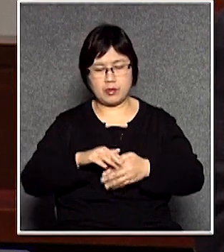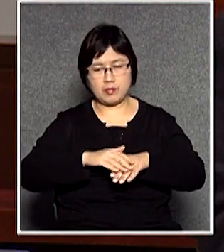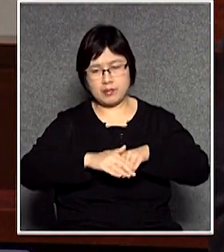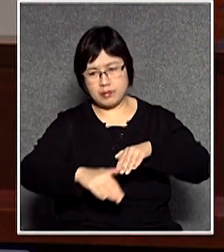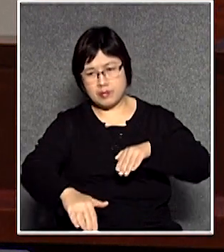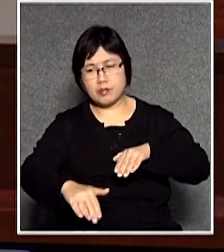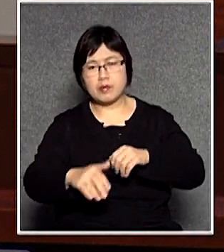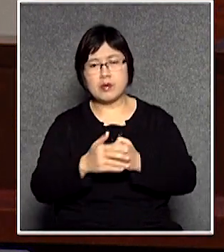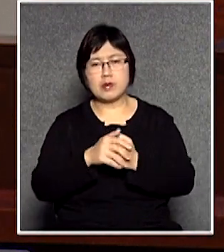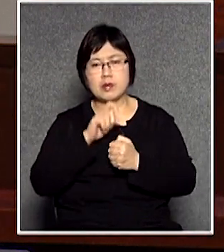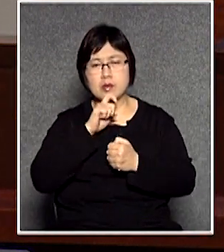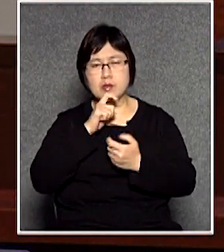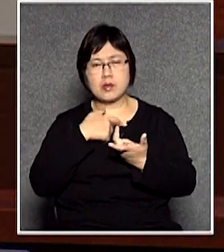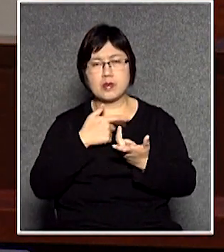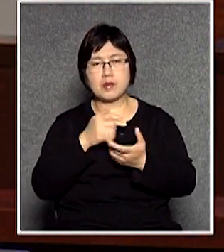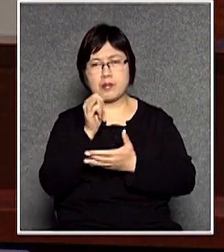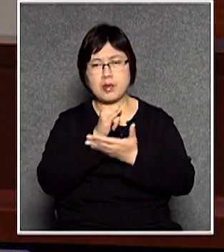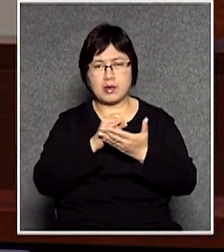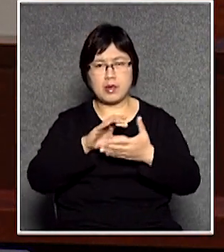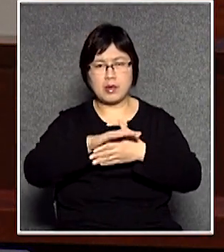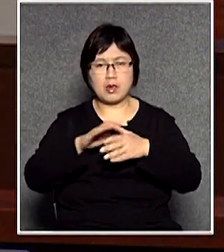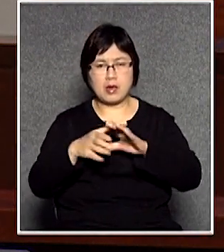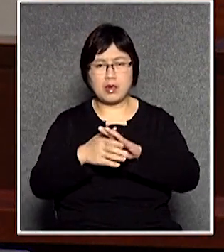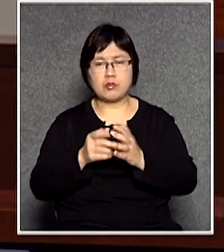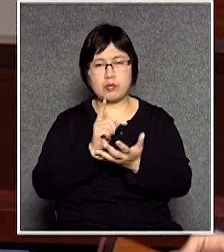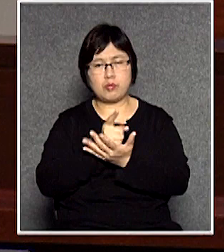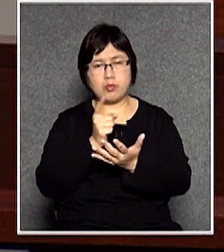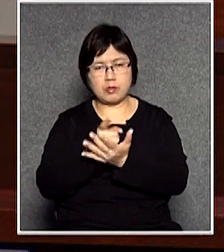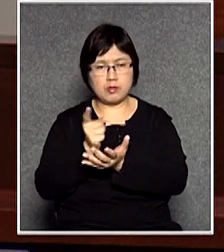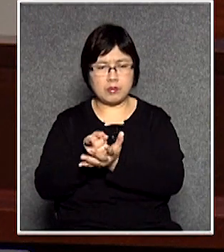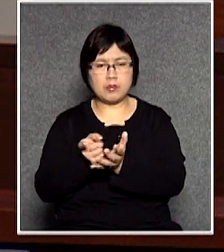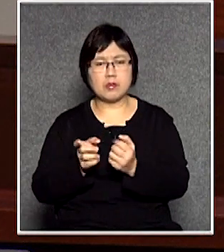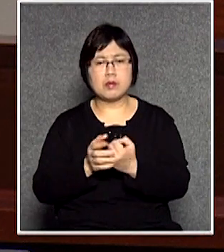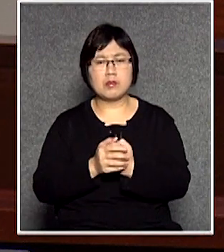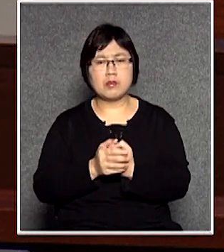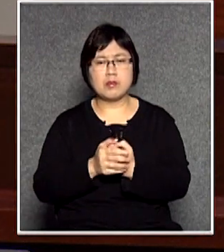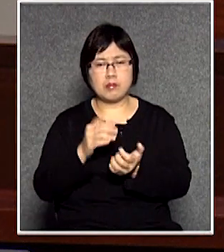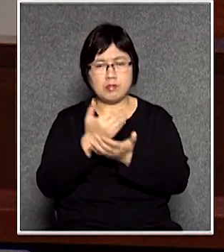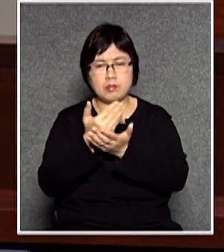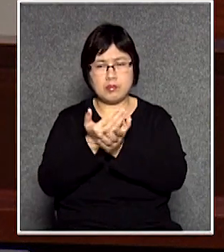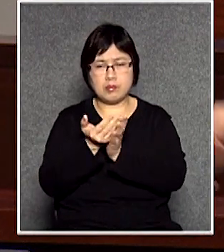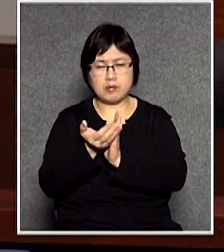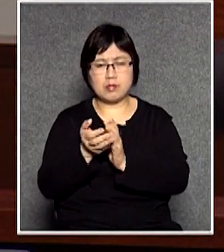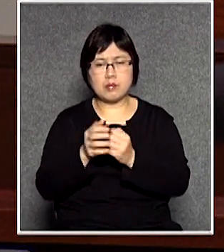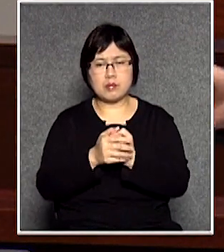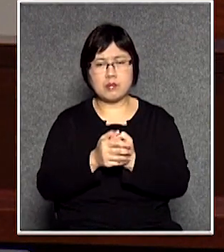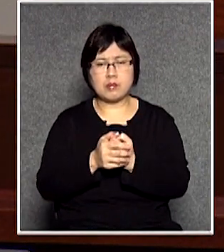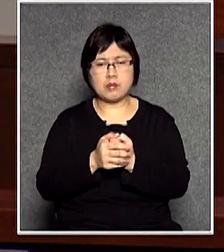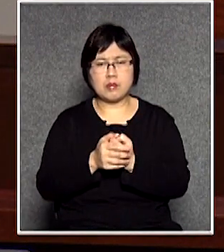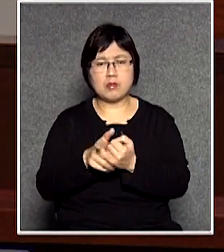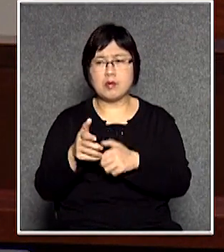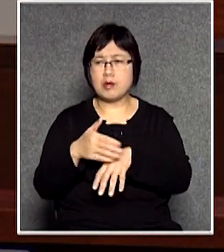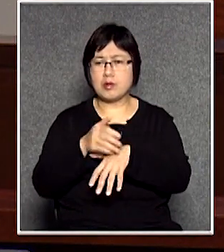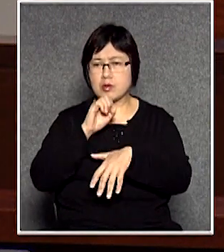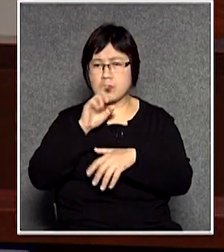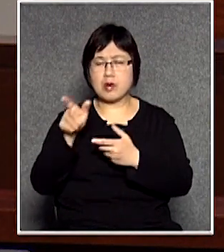另外有些街頭文藝表演行銷或者就是這一類這樣的情況再加上我剛才說